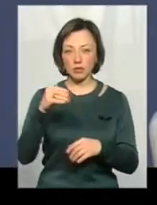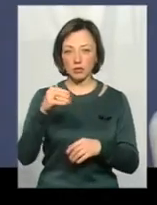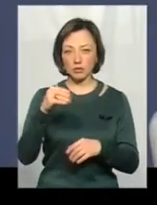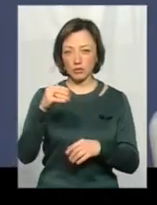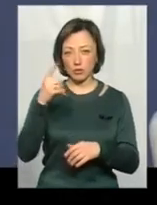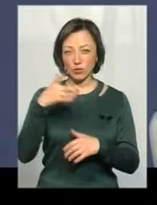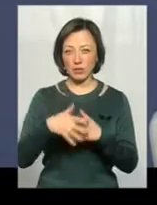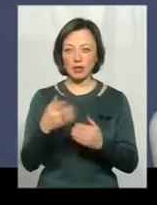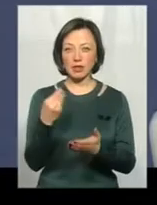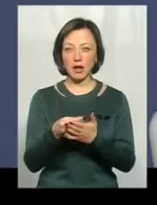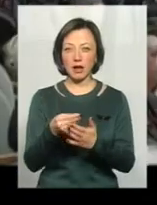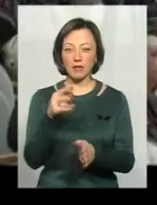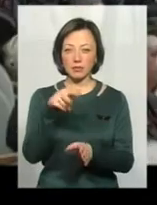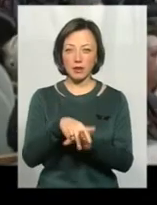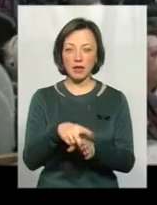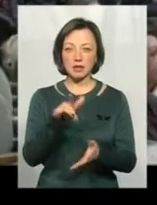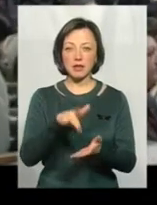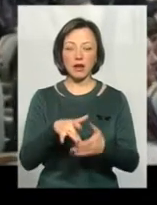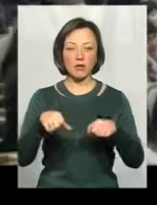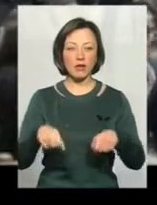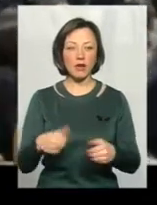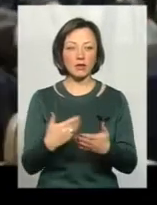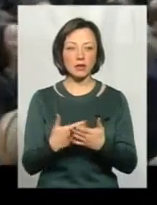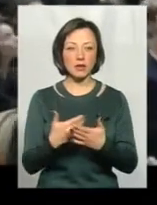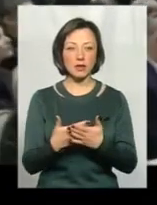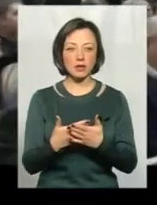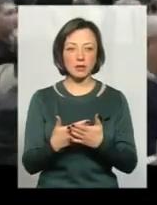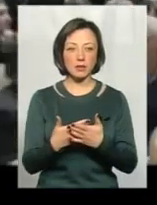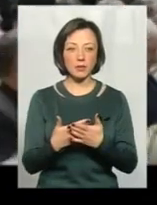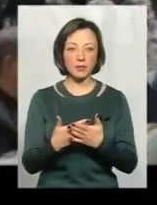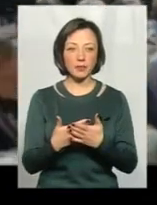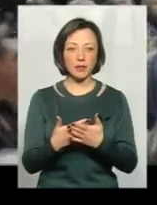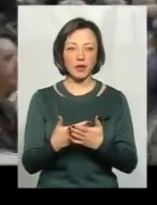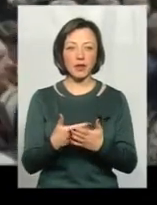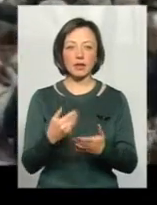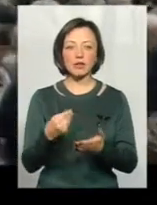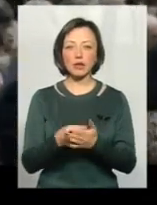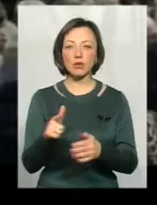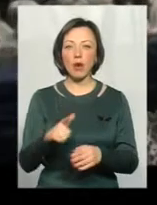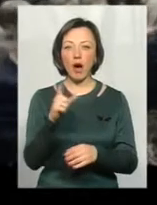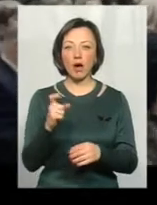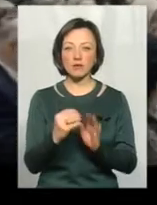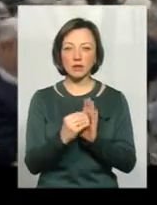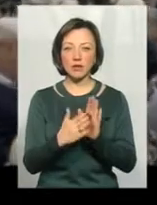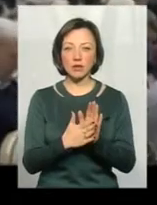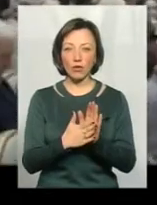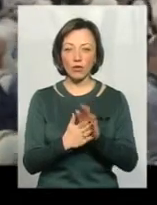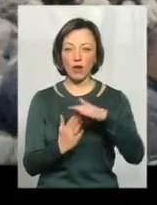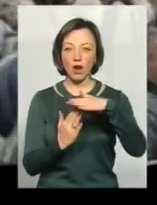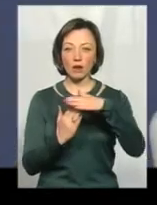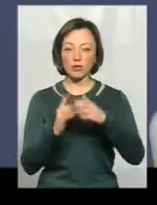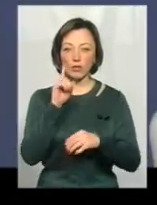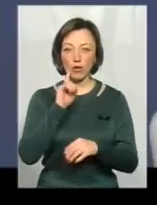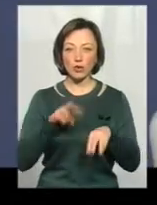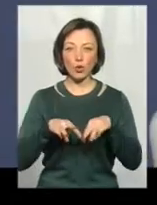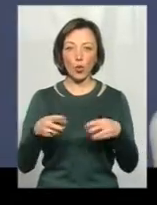на відповідальність центральної влади. Якщо, наприклад, ціну газу встановлює граничну поки